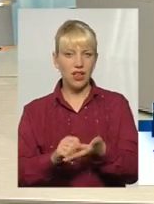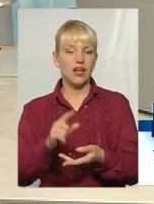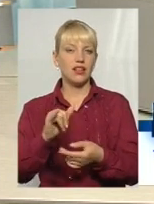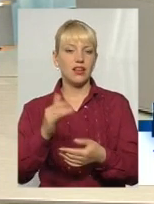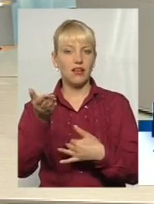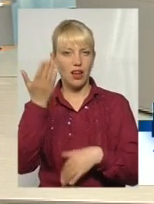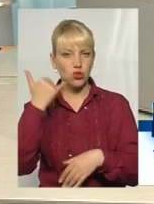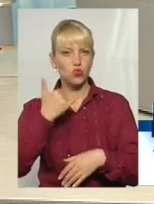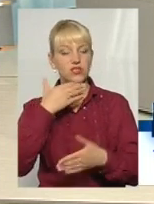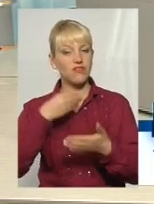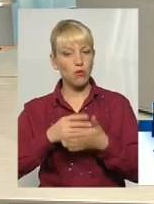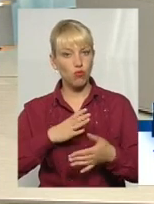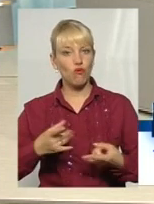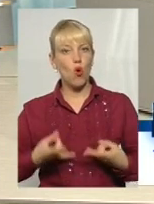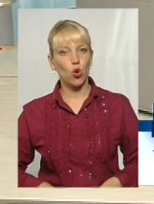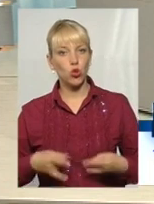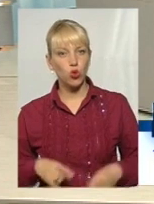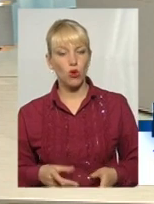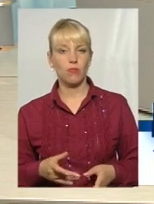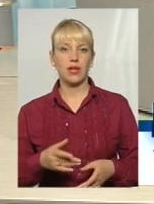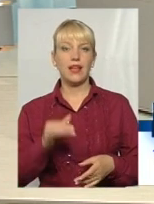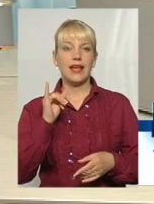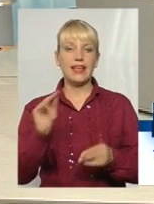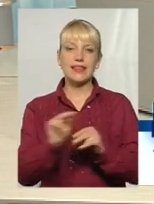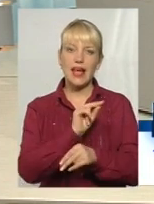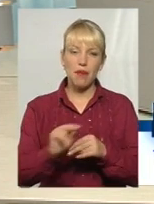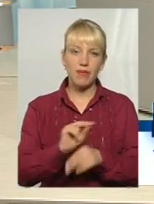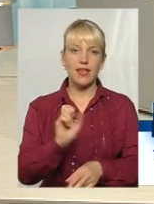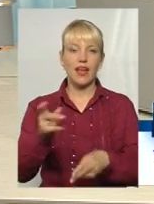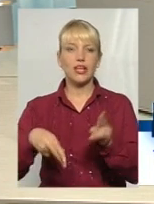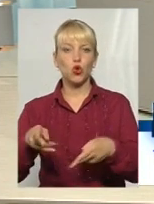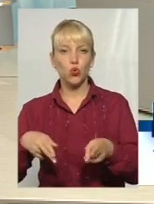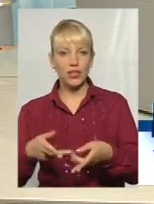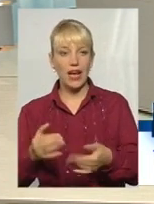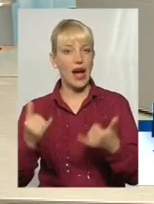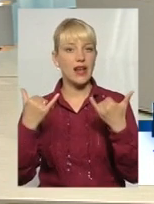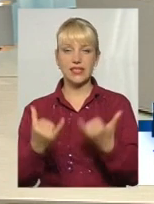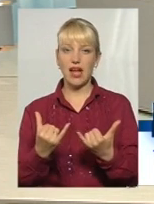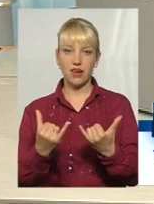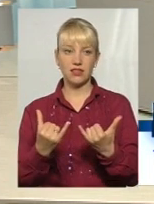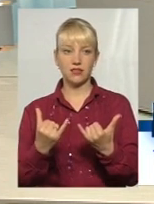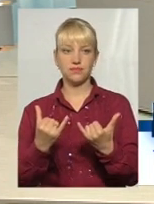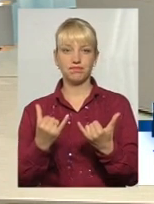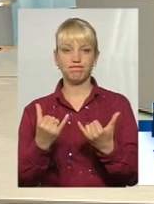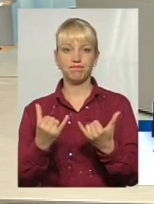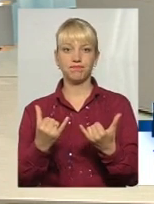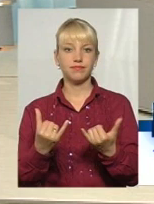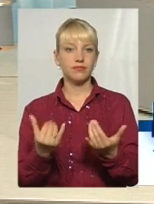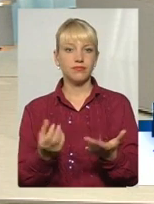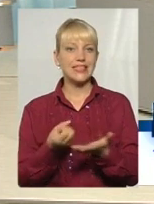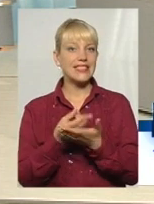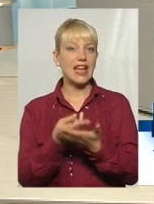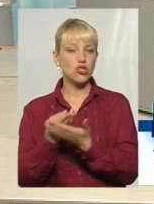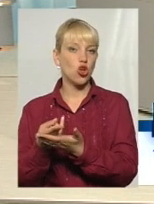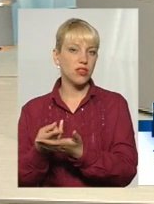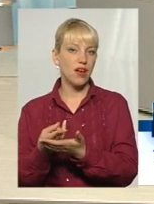і був свій родом, і терапія, і хірургія, а зараз стаціонарних